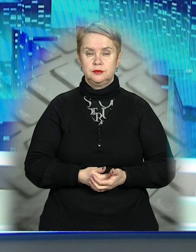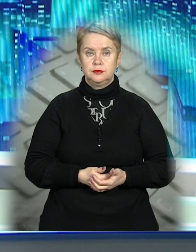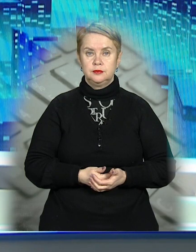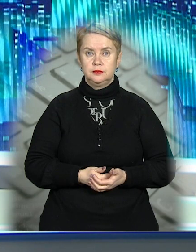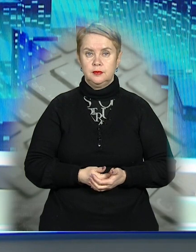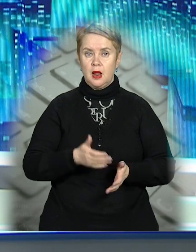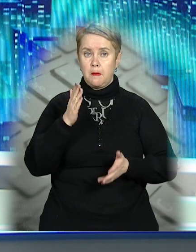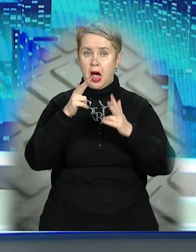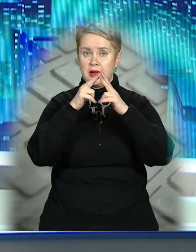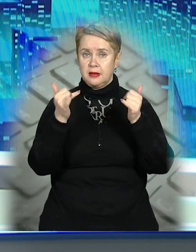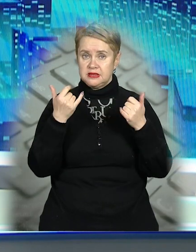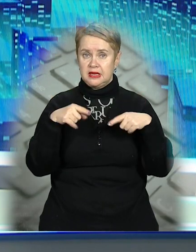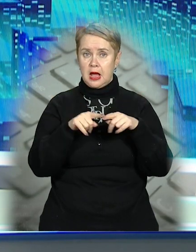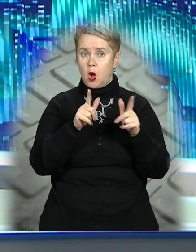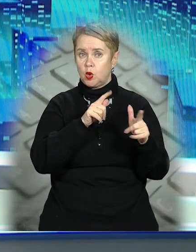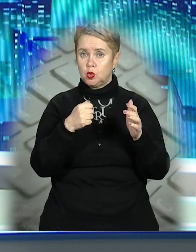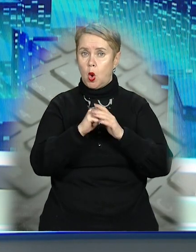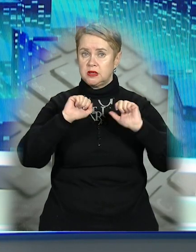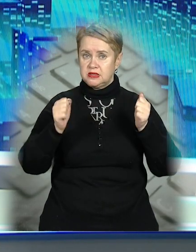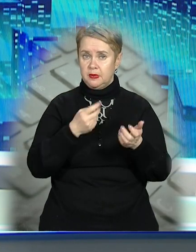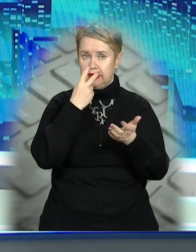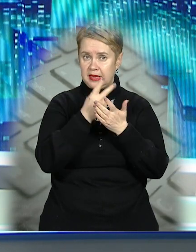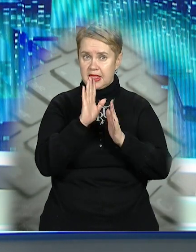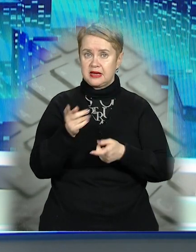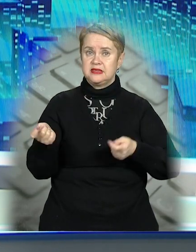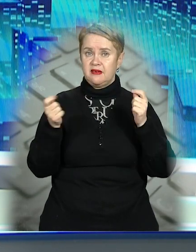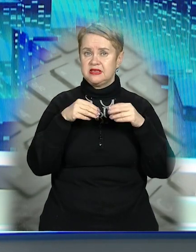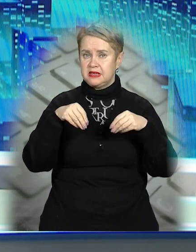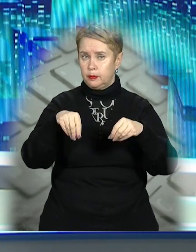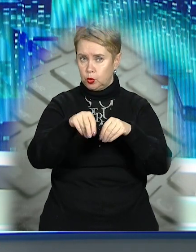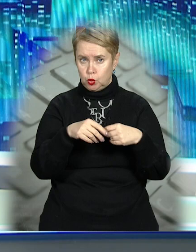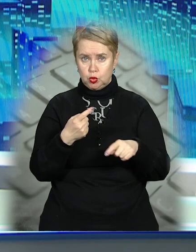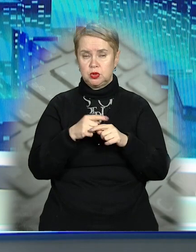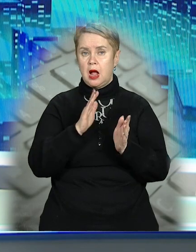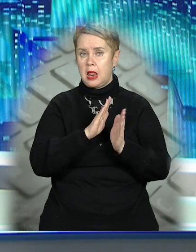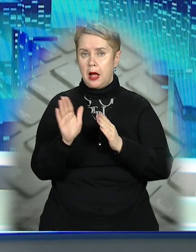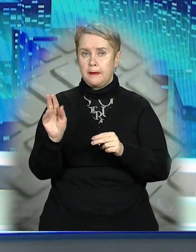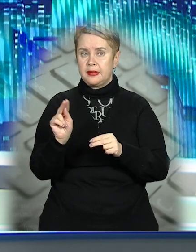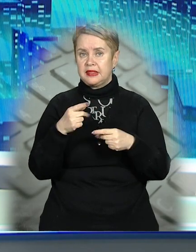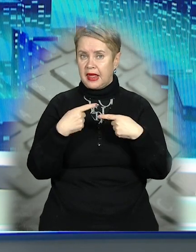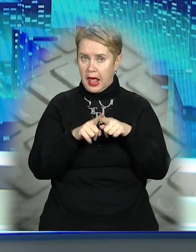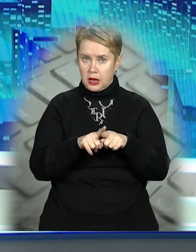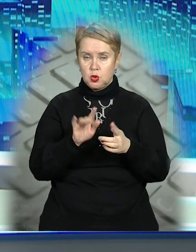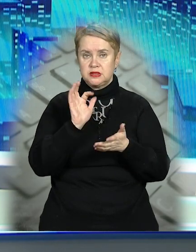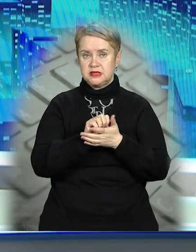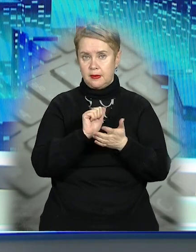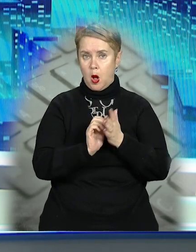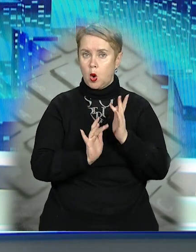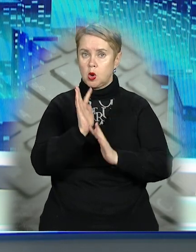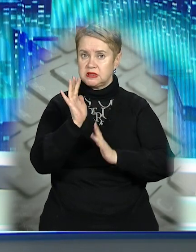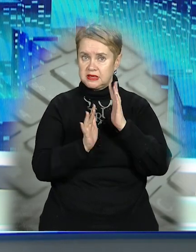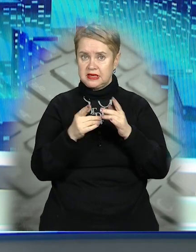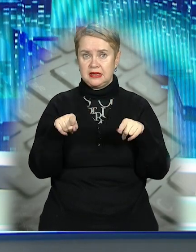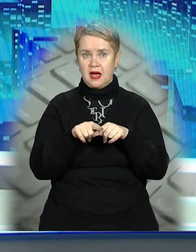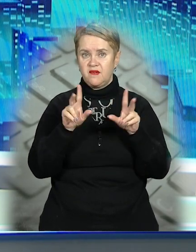Парки Дніпра сьогодні також готували до зими. Демонстрували, як завозять сипучі матеріали, лагодять прибиральну техніку і займаються рослинністю,